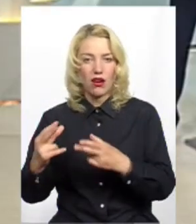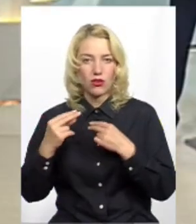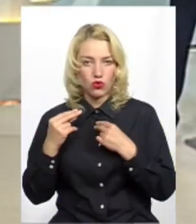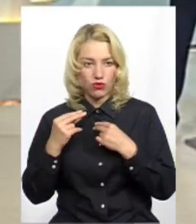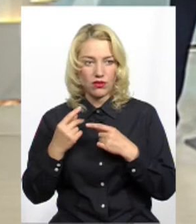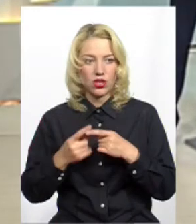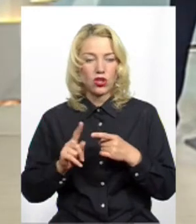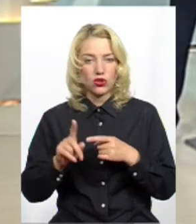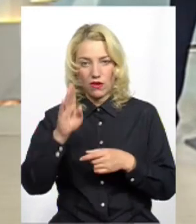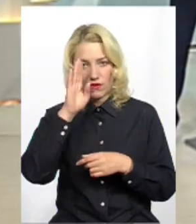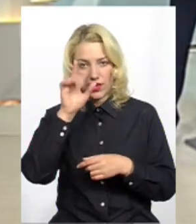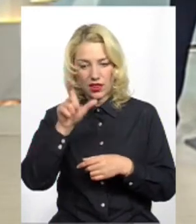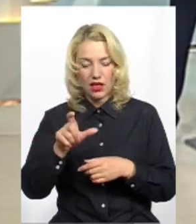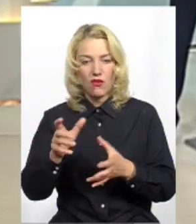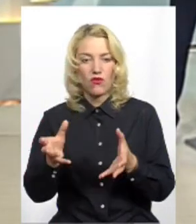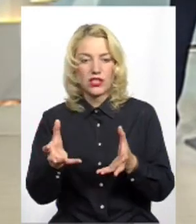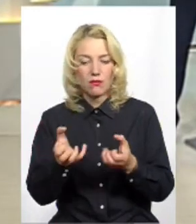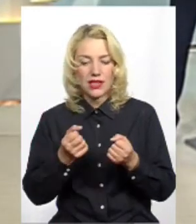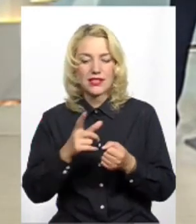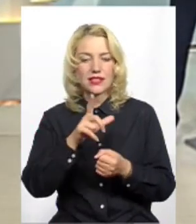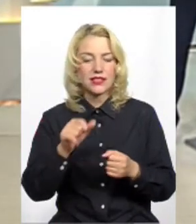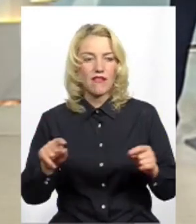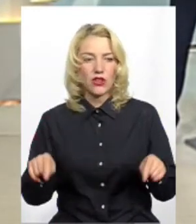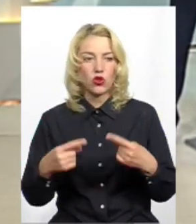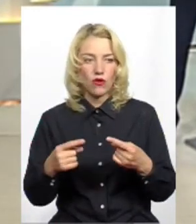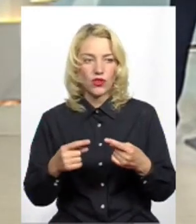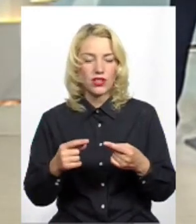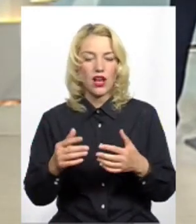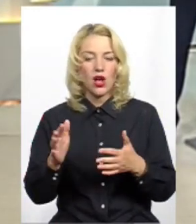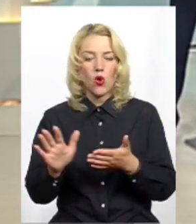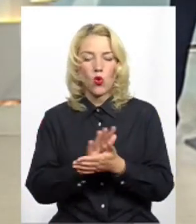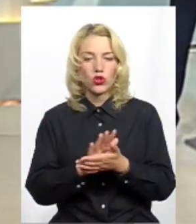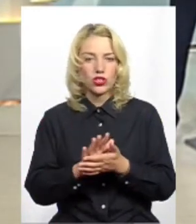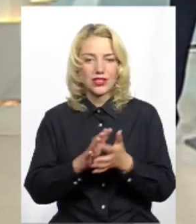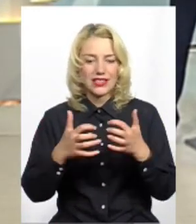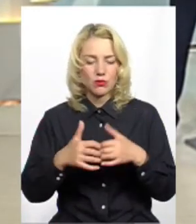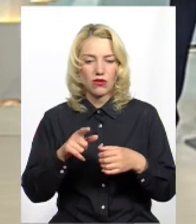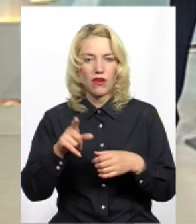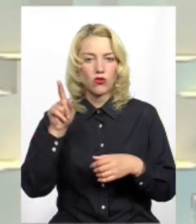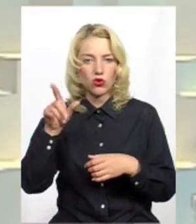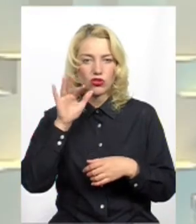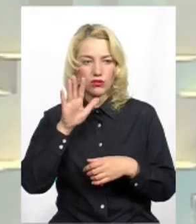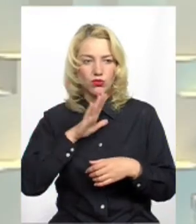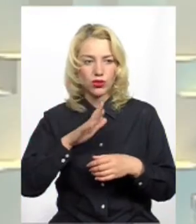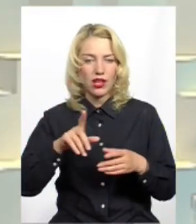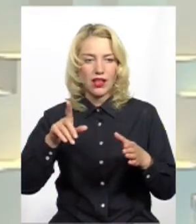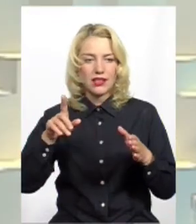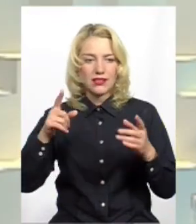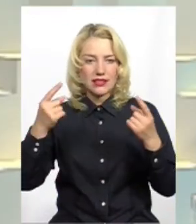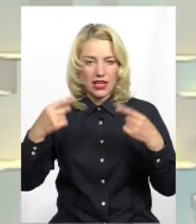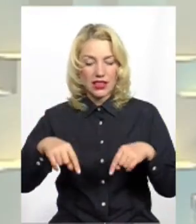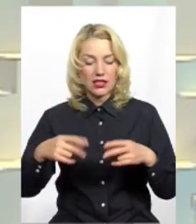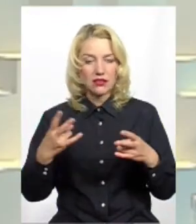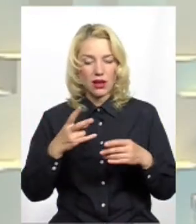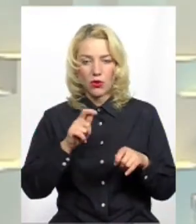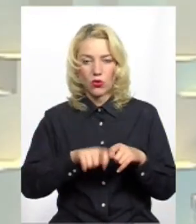візьметься за відновлення очисних споруд. Вони були в той час в занедбаному стані. Ну, однозначно, треба